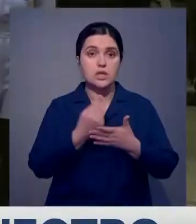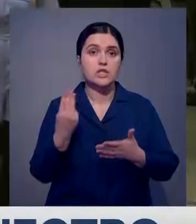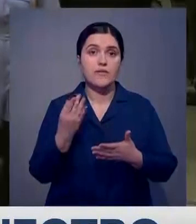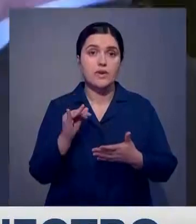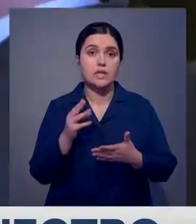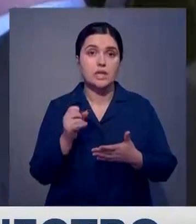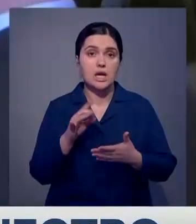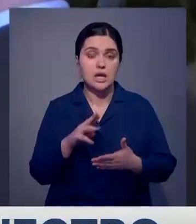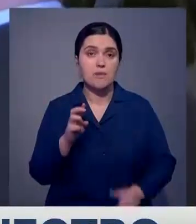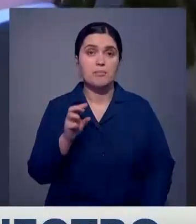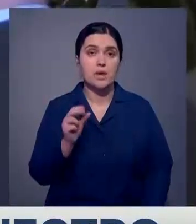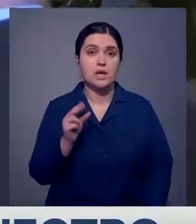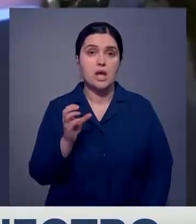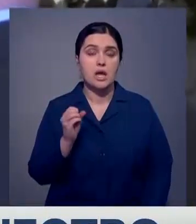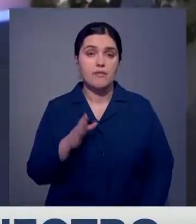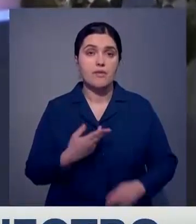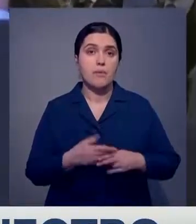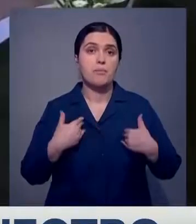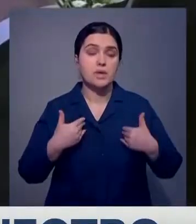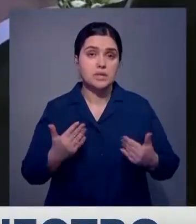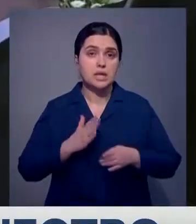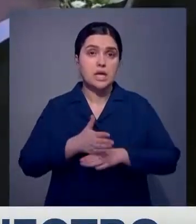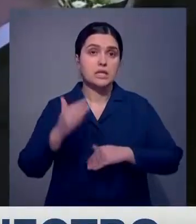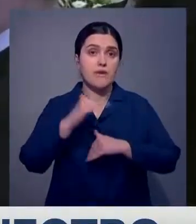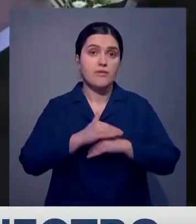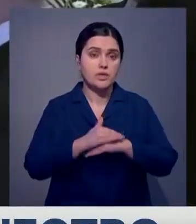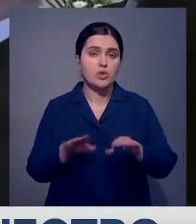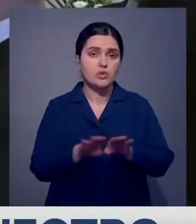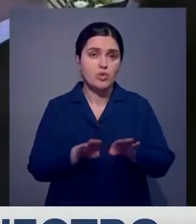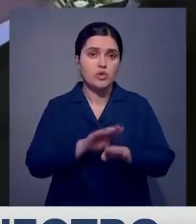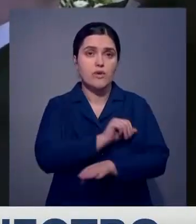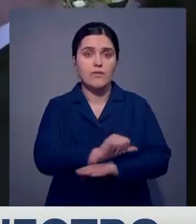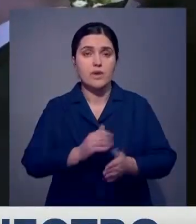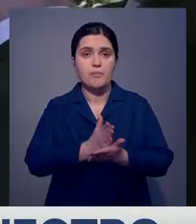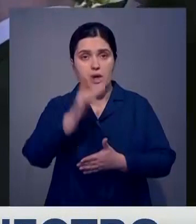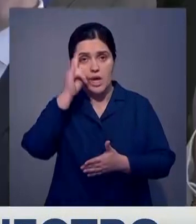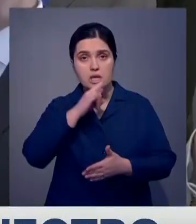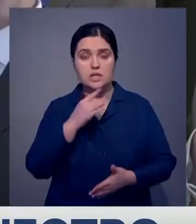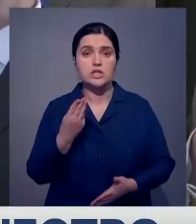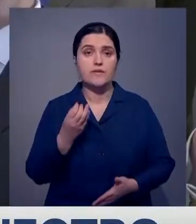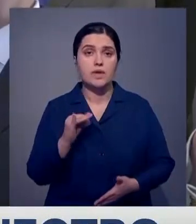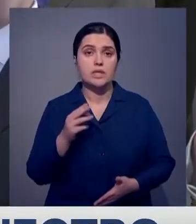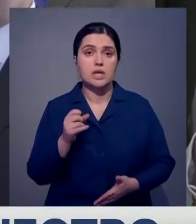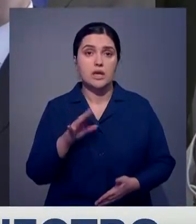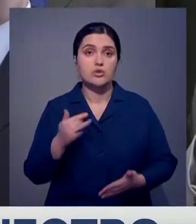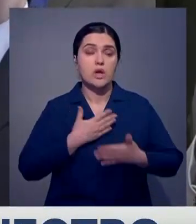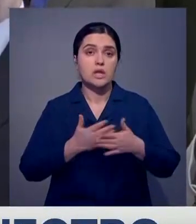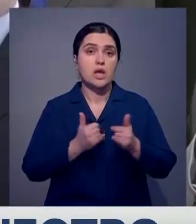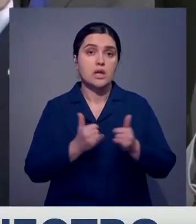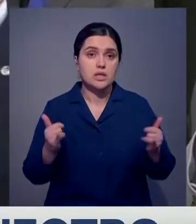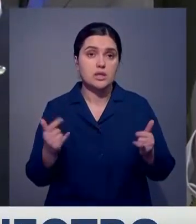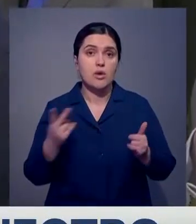Швейцарии Алибек Бакаев. Приветствую гостей вечера. Он отметил схожесть внешней политики Казахстана и Швейцарии. Так, стране активно развивается